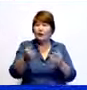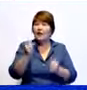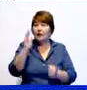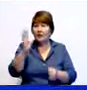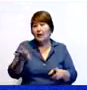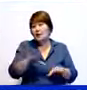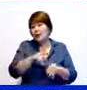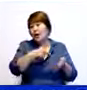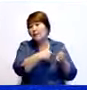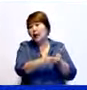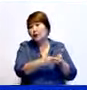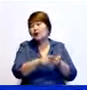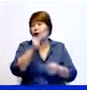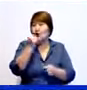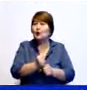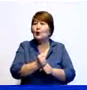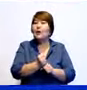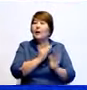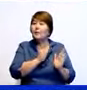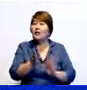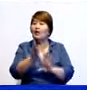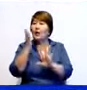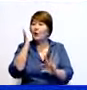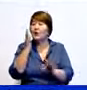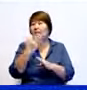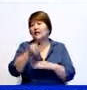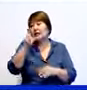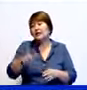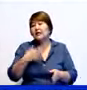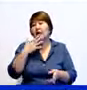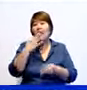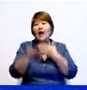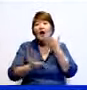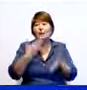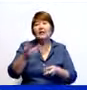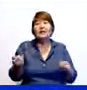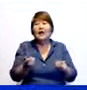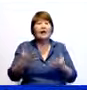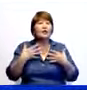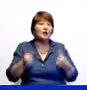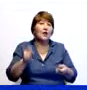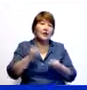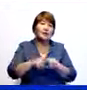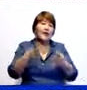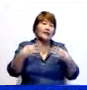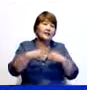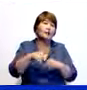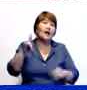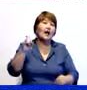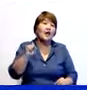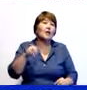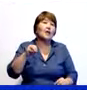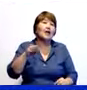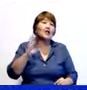Но было подчеркнуто строго в порядке очереди. Часть граждан обратились к Акиму с проблемами здоровья, в их числе семья Араметовых,